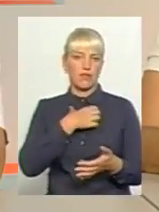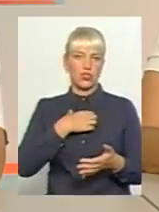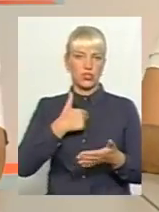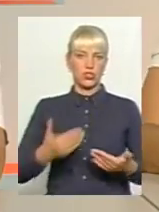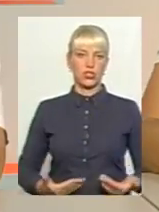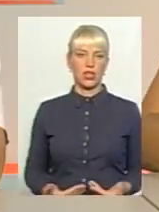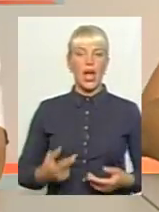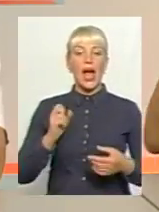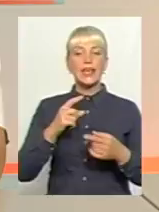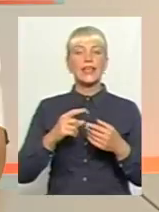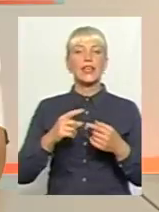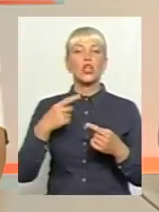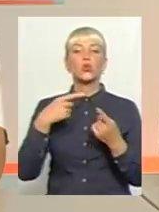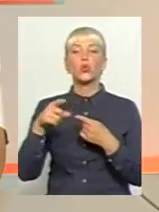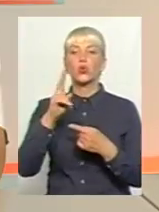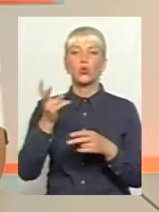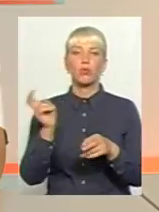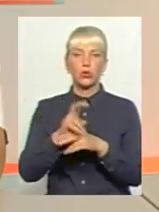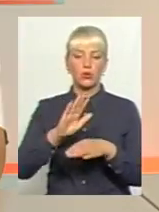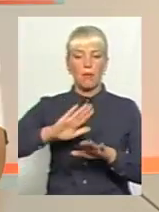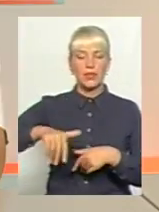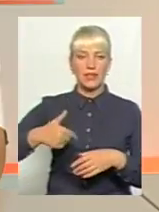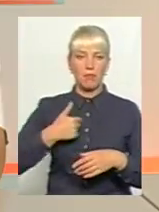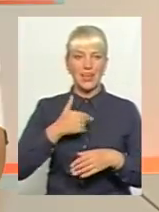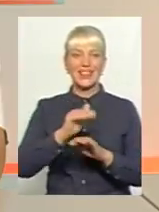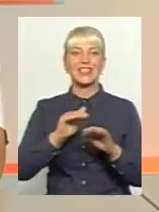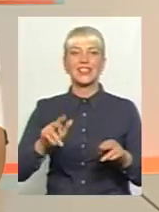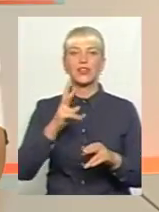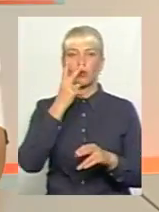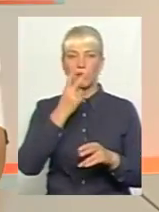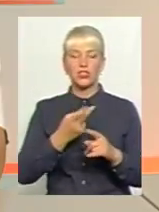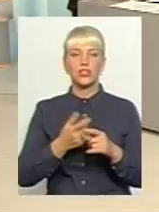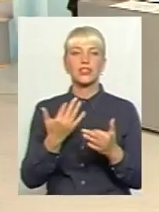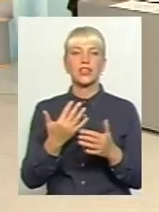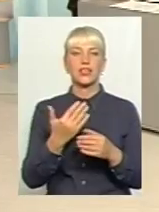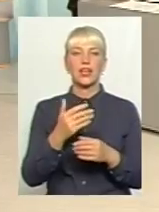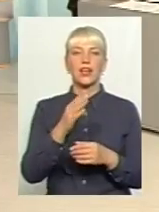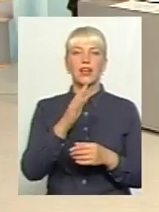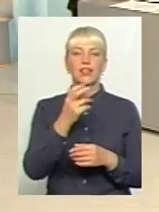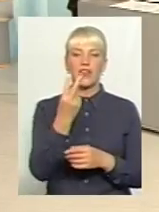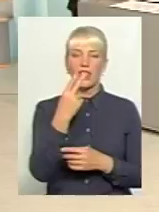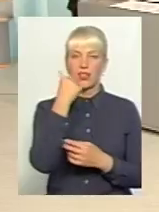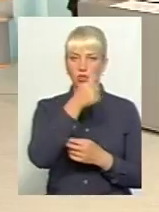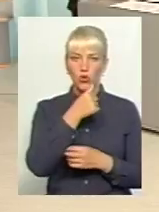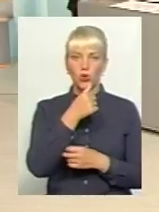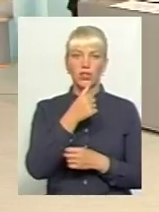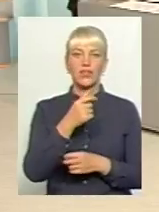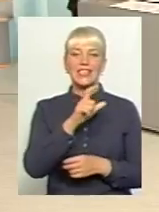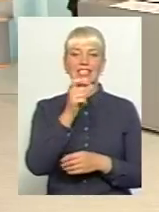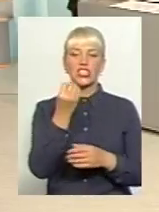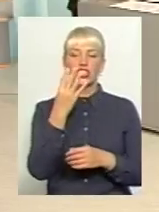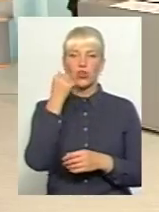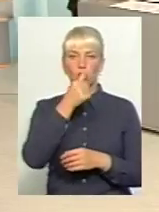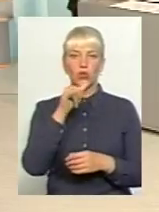прийдуть, вони, даже ті діти, яких ви бачили, ви зараз їх бачили, 12 років, 14 років, 26 років,